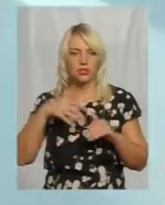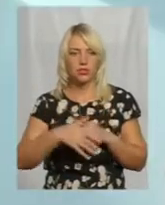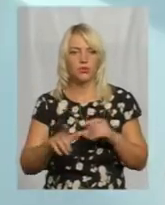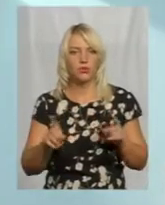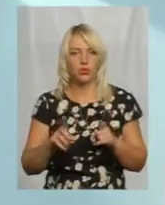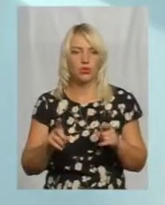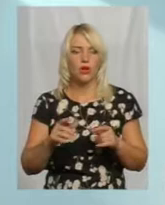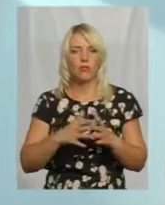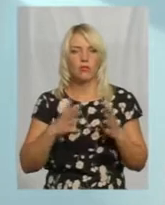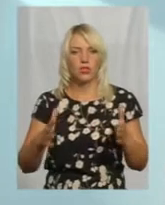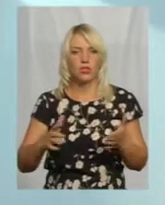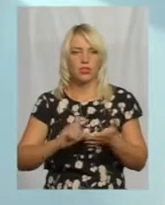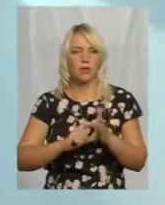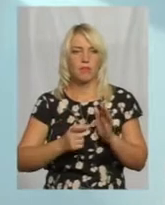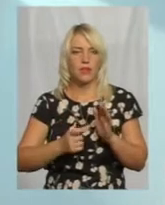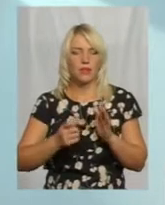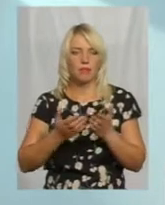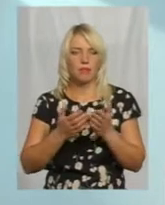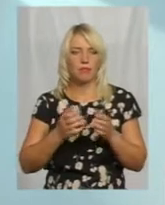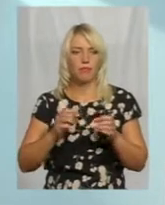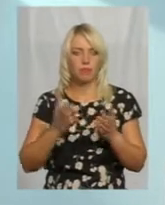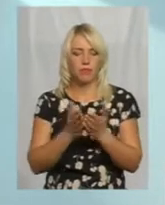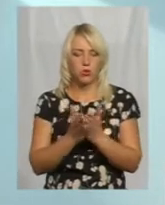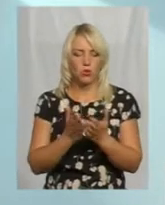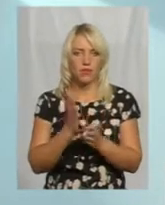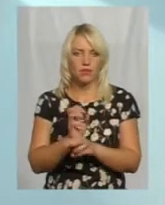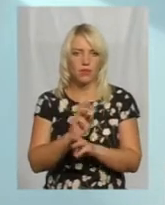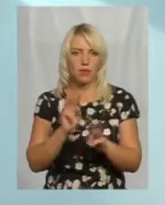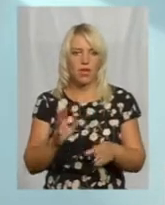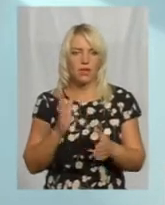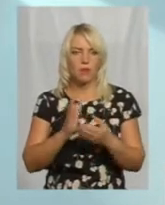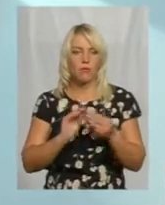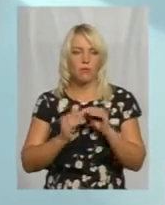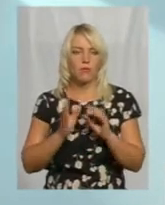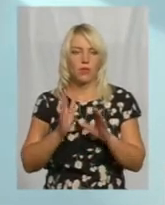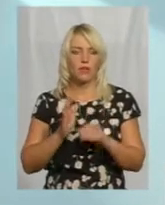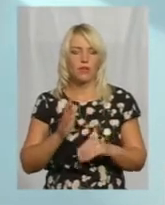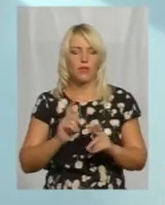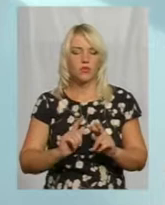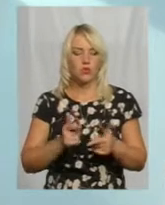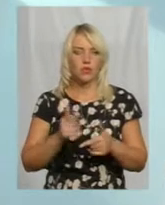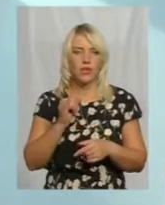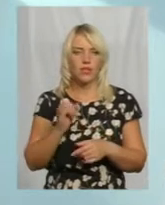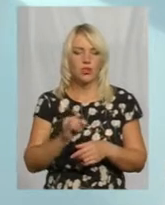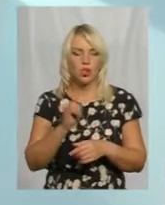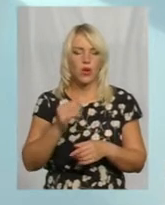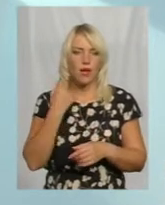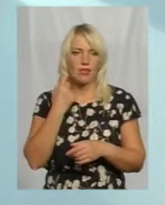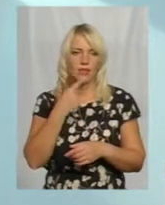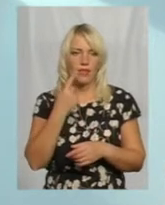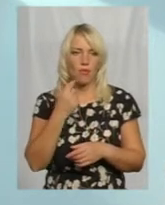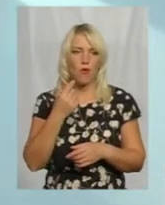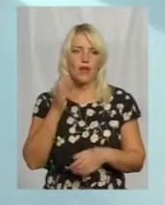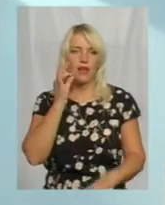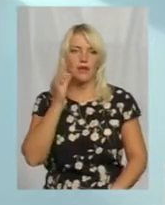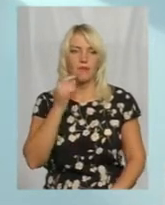в більшості підручників це є забезпечені, бо я вже сказала, є проблема тільки ступ історії, англійська мова, німецька мова